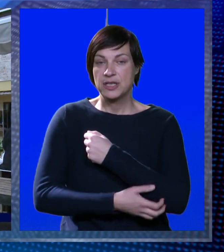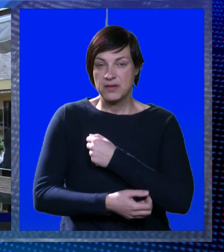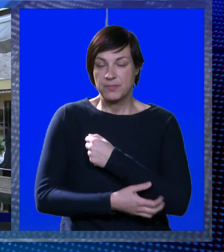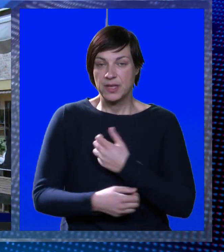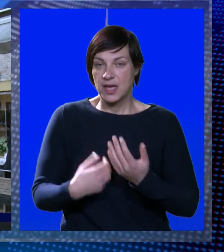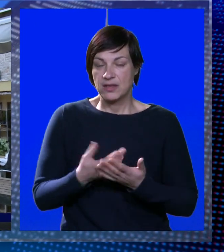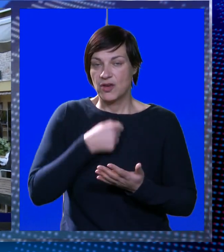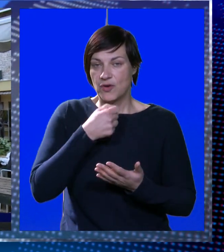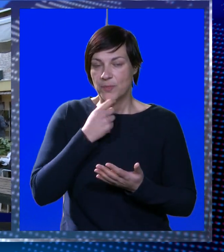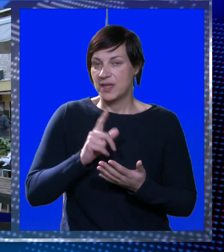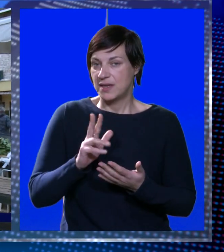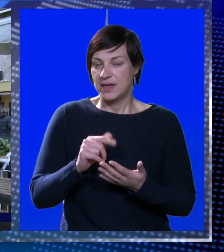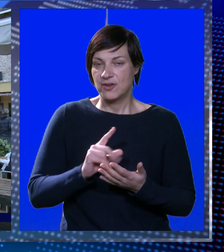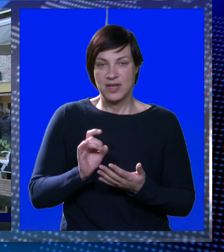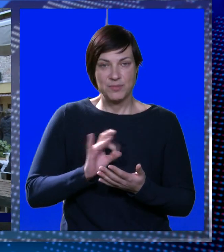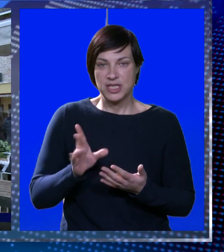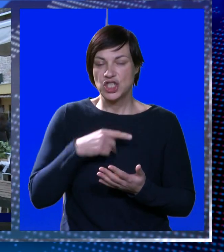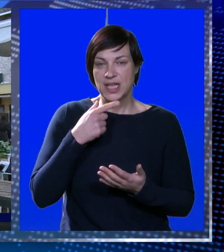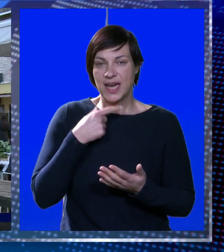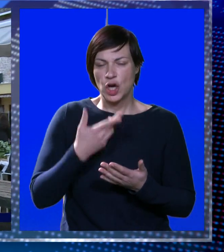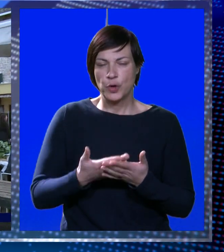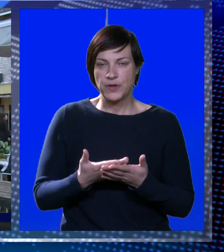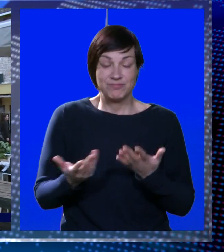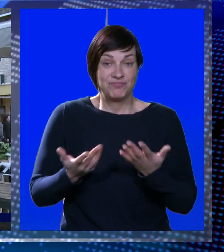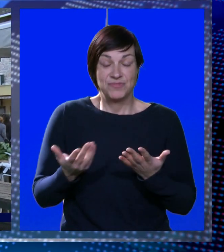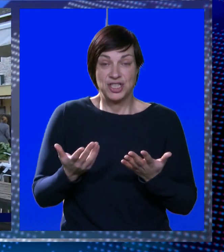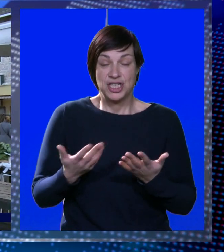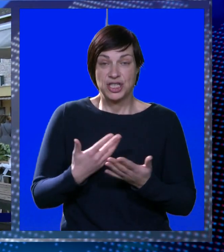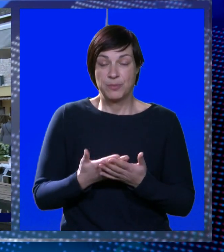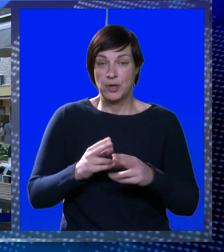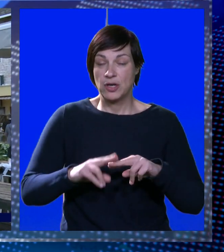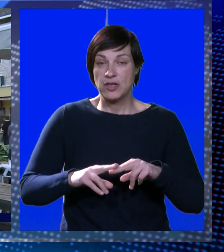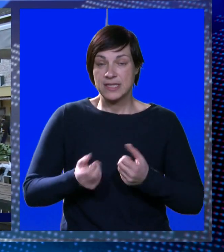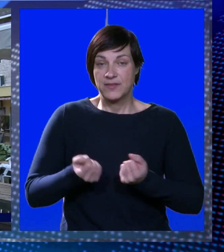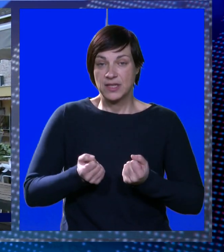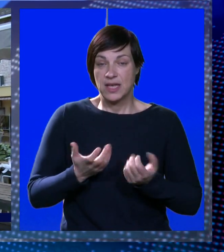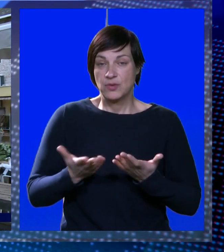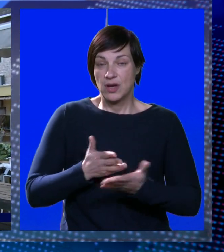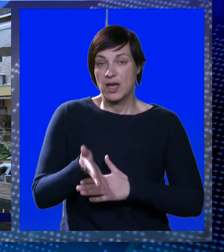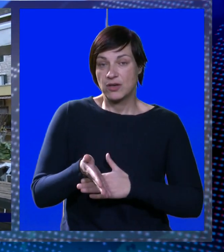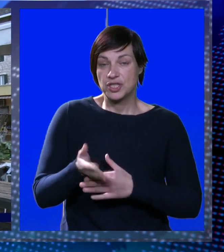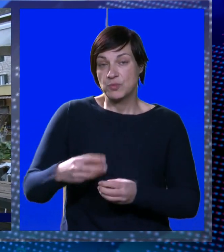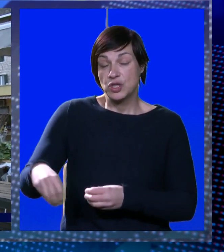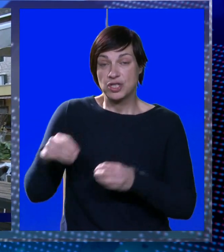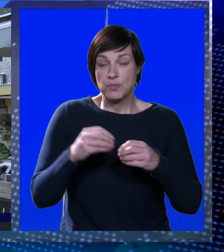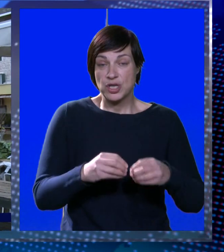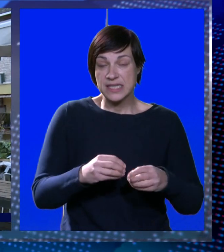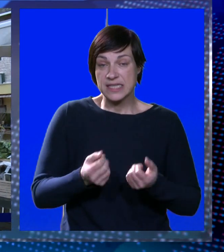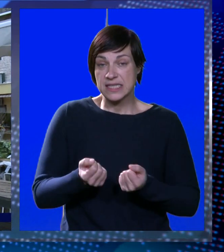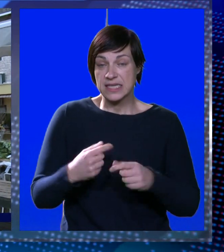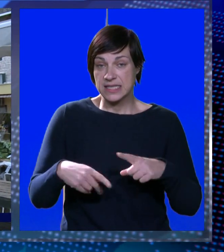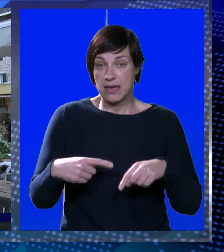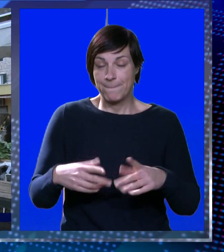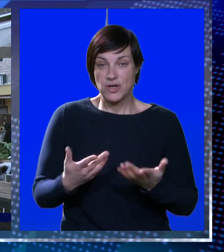oni, jadno komentiramo, jer nemamo, niko nam ništa ne govori. Gdje ćemo, oni, ostavi auto, kako ćemo u, gdje ćemo iskrca.